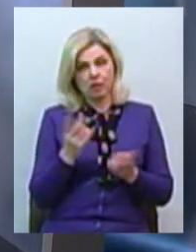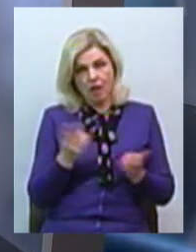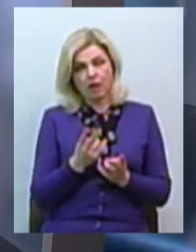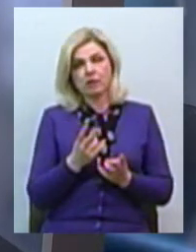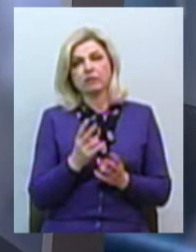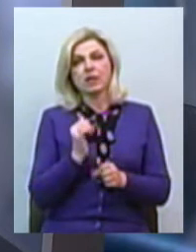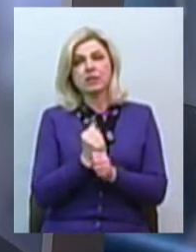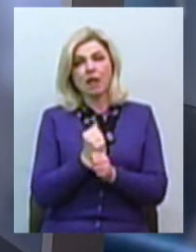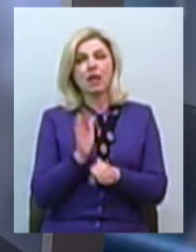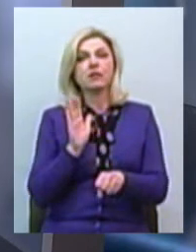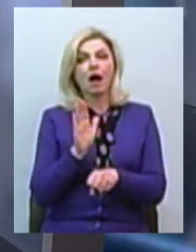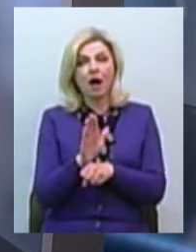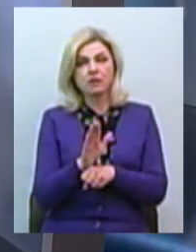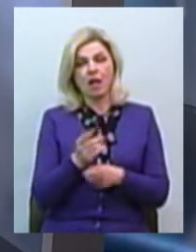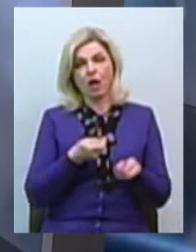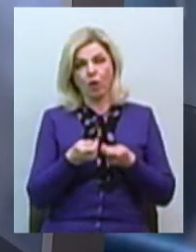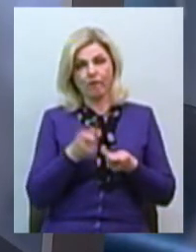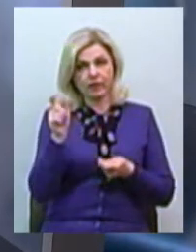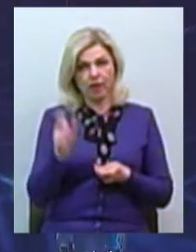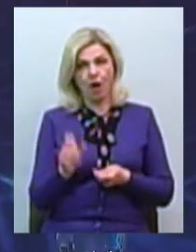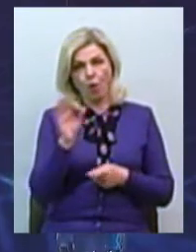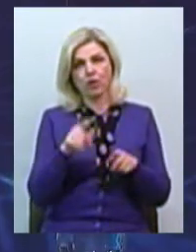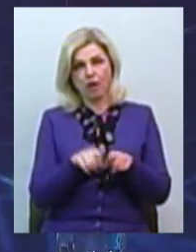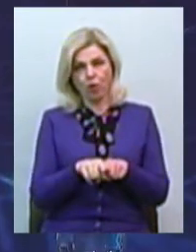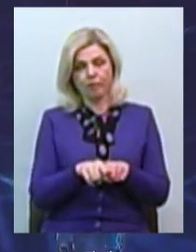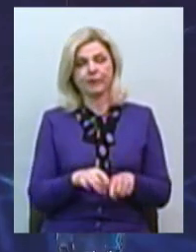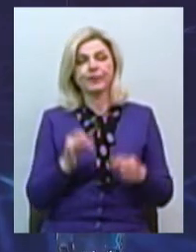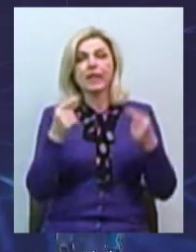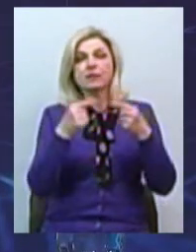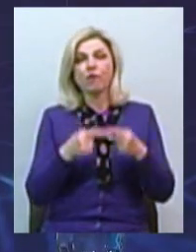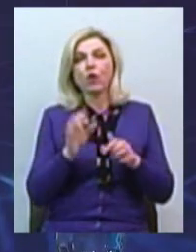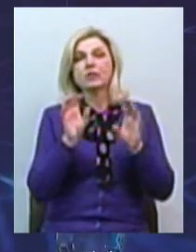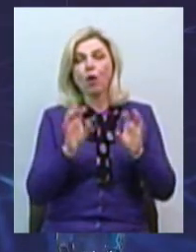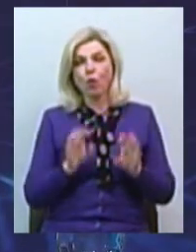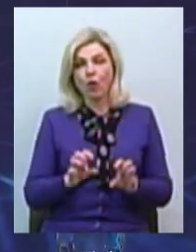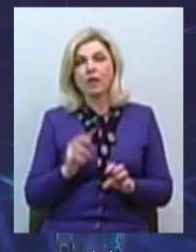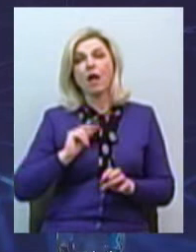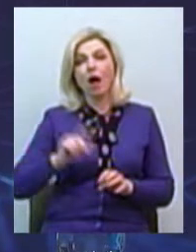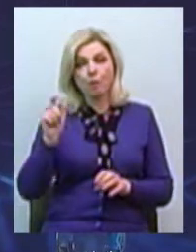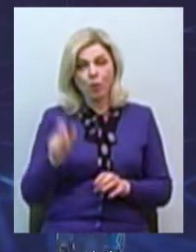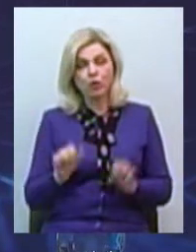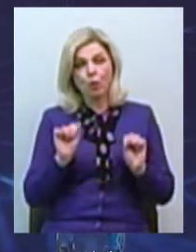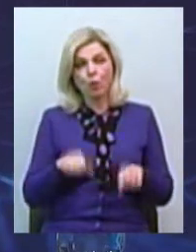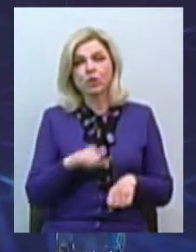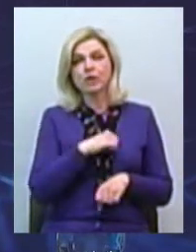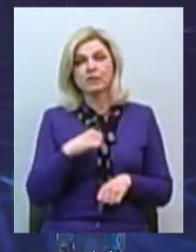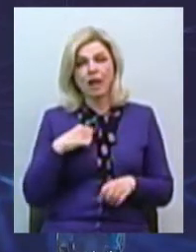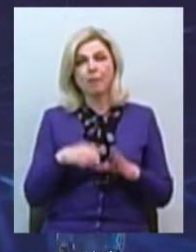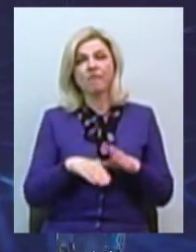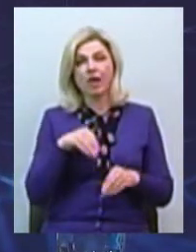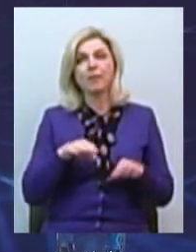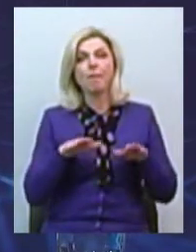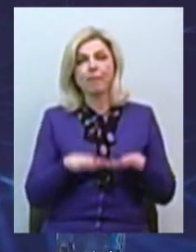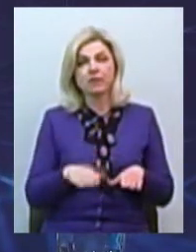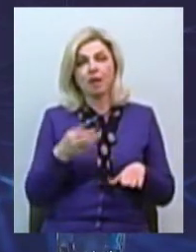наказ розпорядження керівника про таке. Також, згідно з законодавством, працівник може самостійно обирати місце